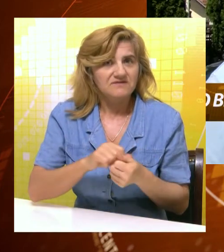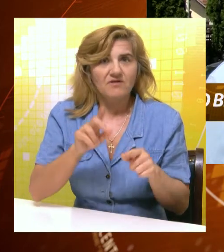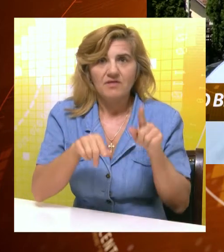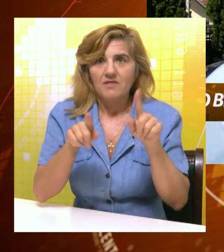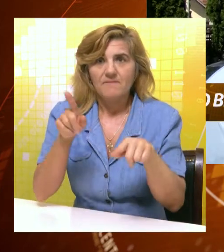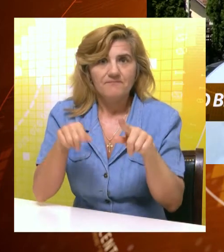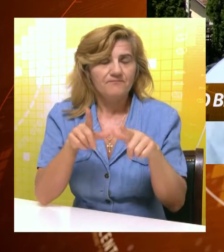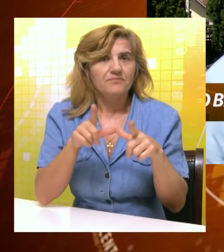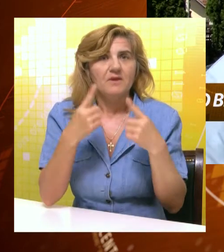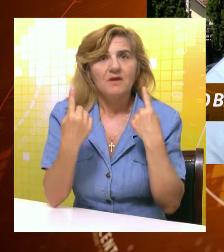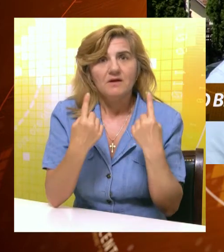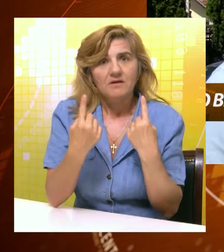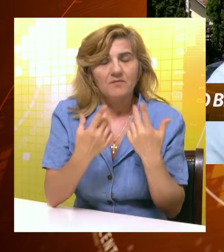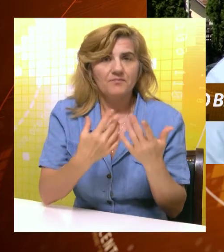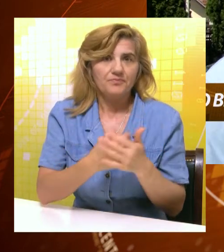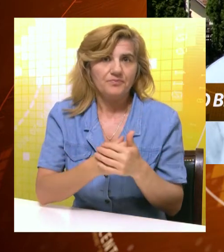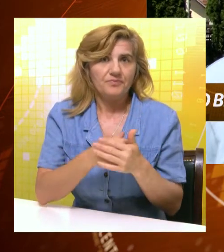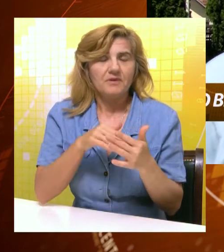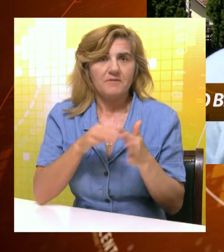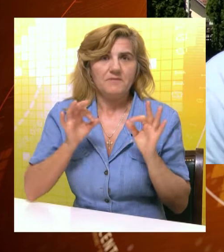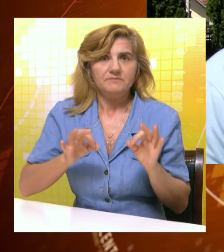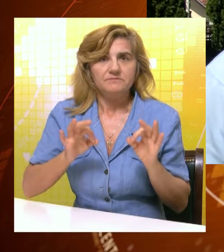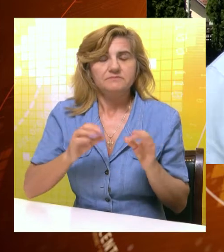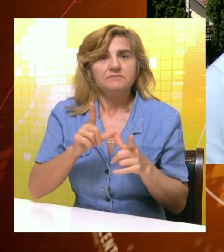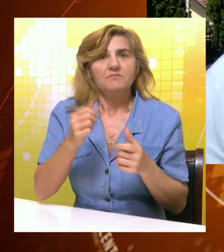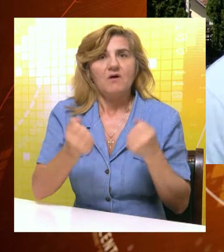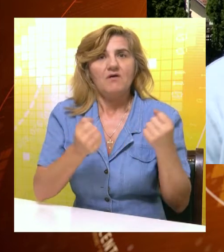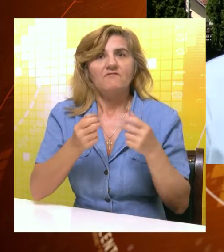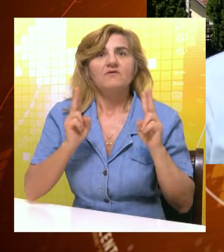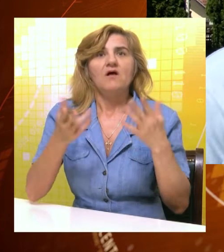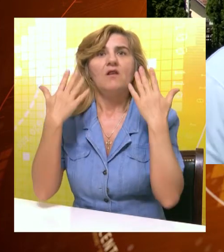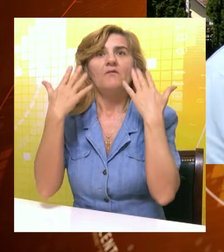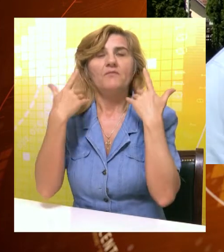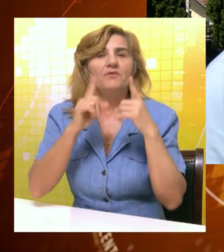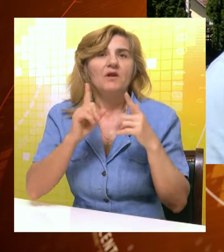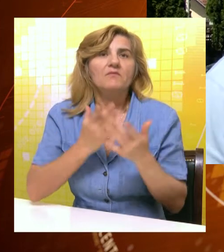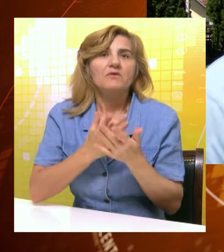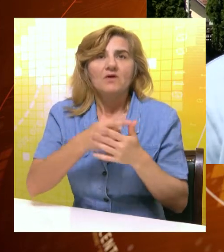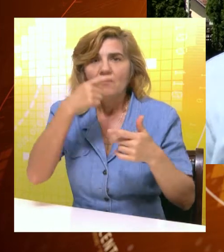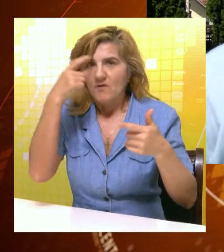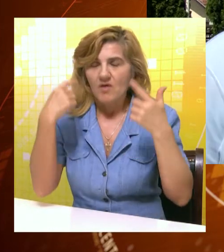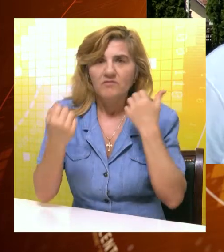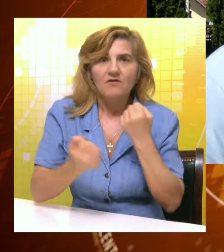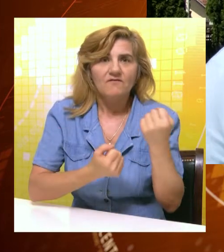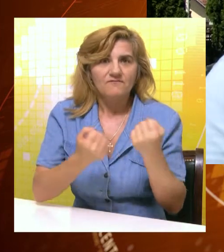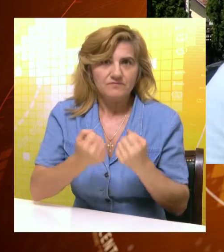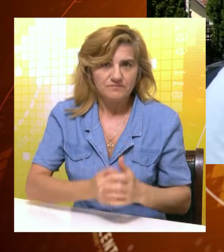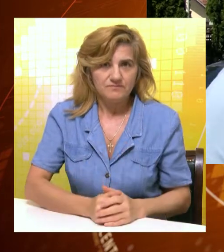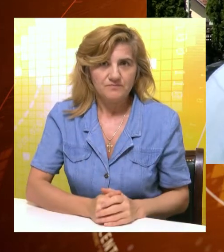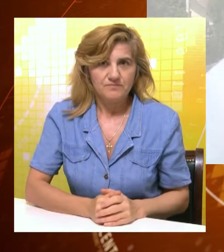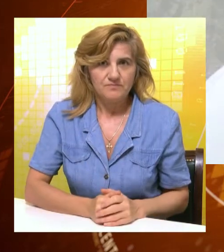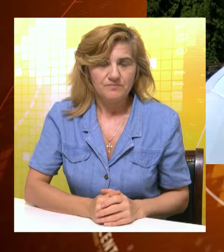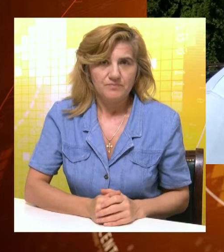preporučujemo da dođe do pogleda se klima, da budu spremni za put, da ih ne uhvati negde na sred puta, da im ne radi na ovoj